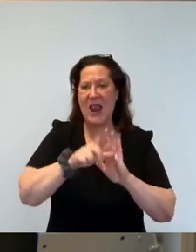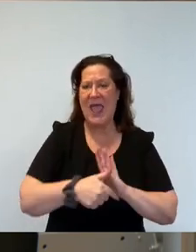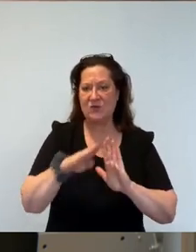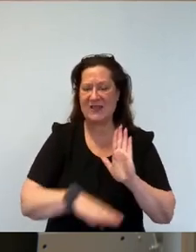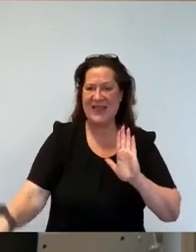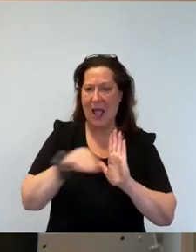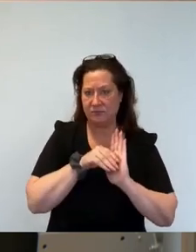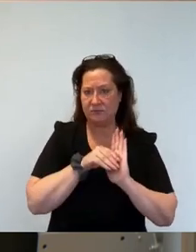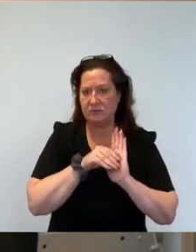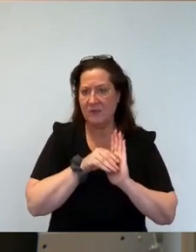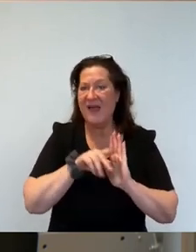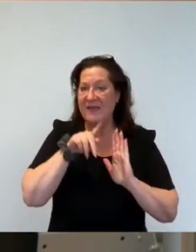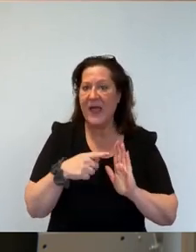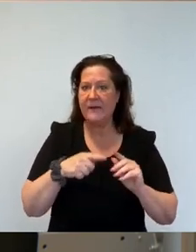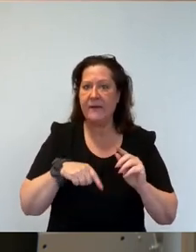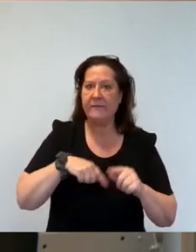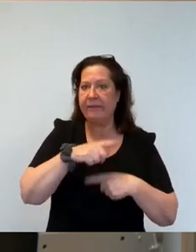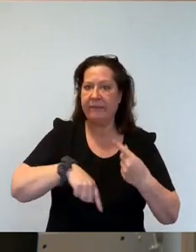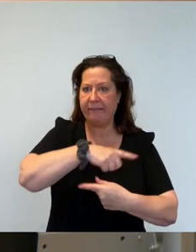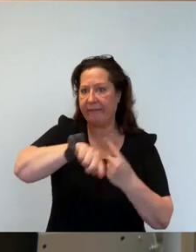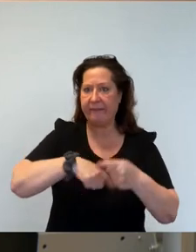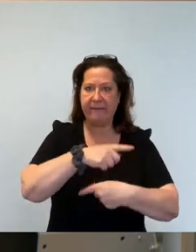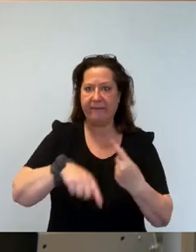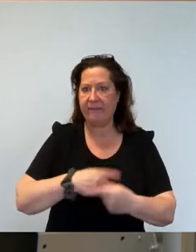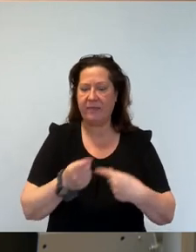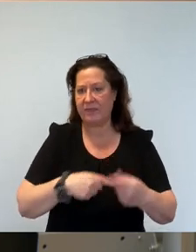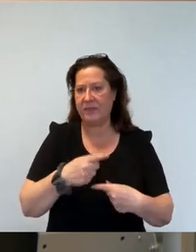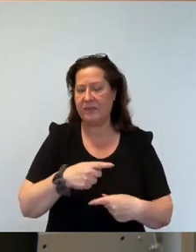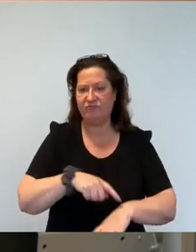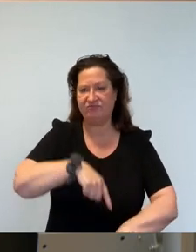wochenlang, monatelang im Kreis. Das ist nicht zielführend.